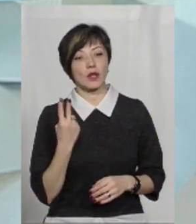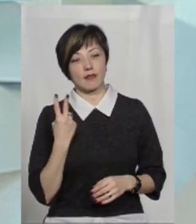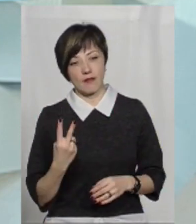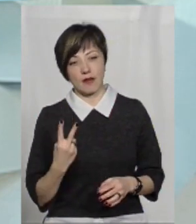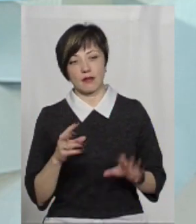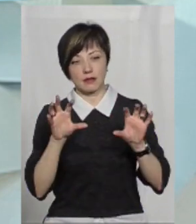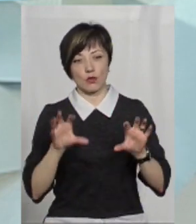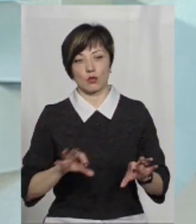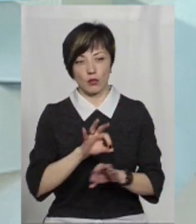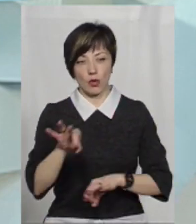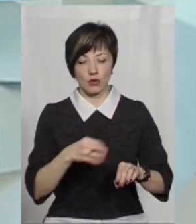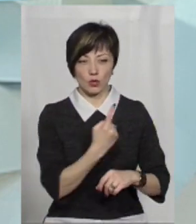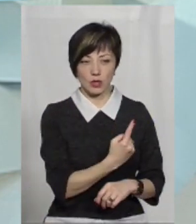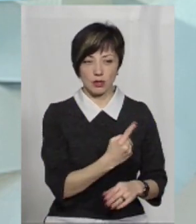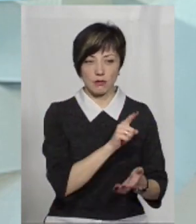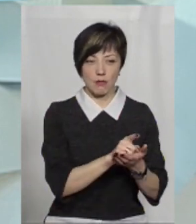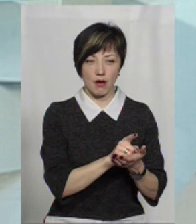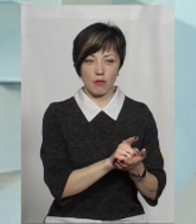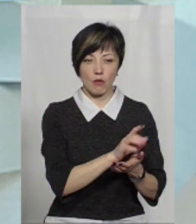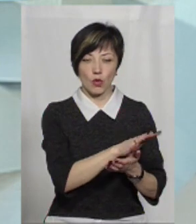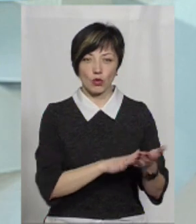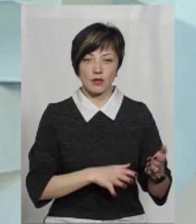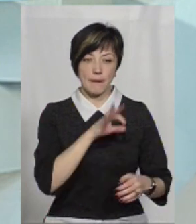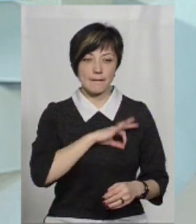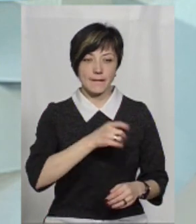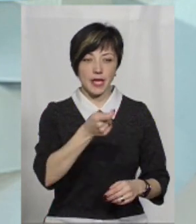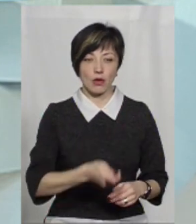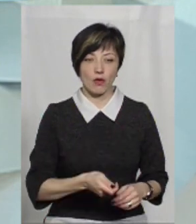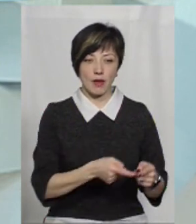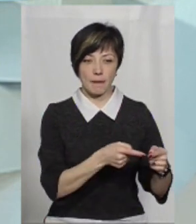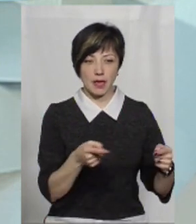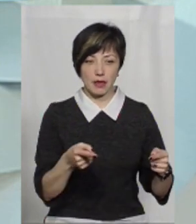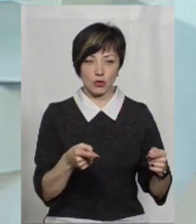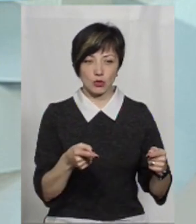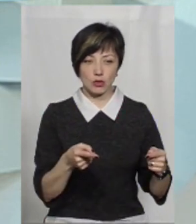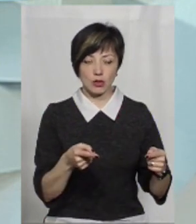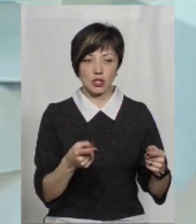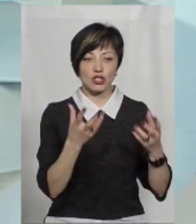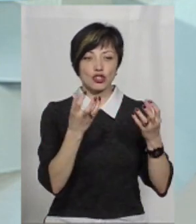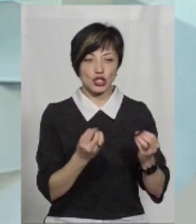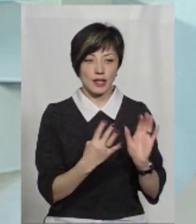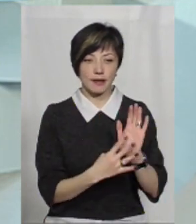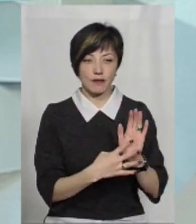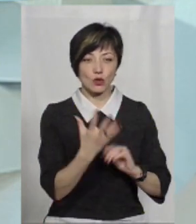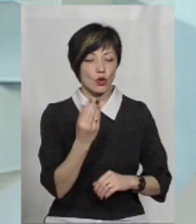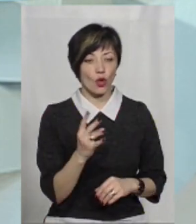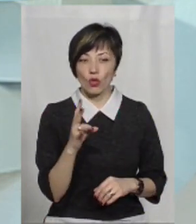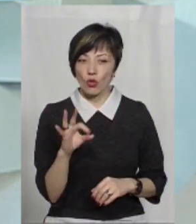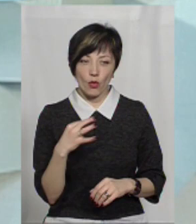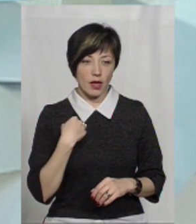законопроекти. Один законопроект мав би продовжити цей пільговий період ще на 90 днів,